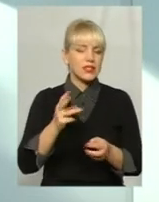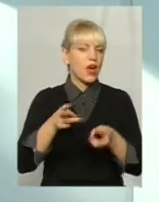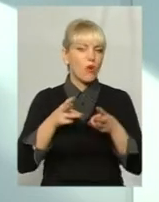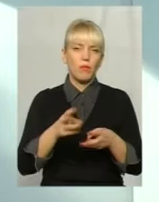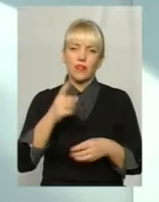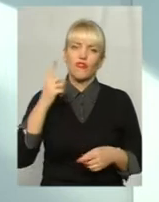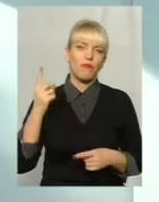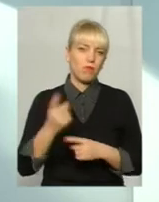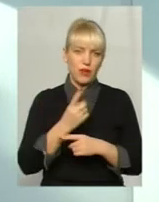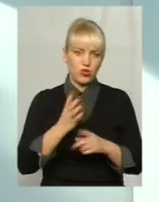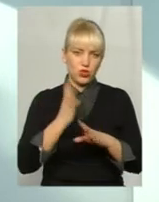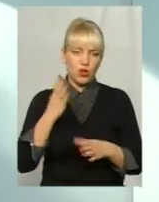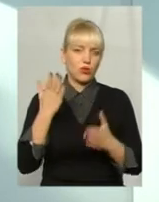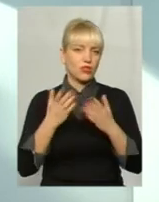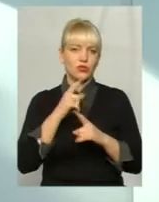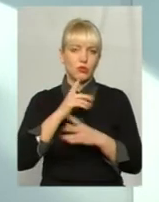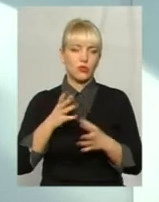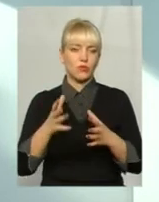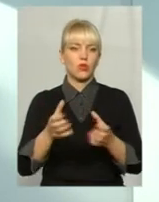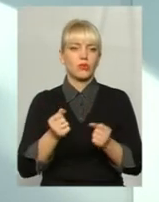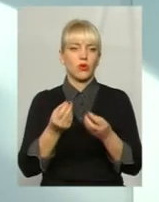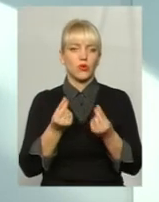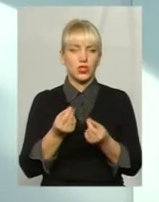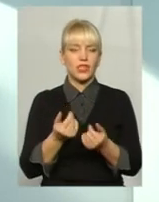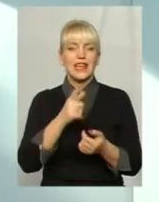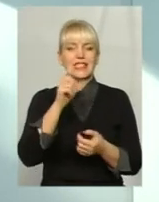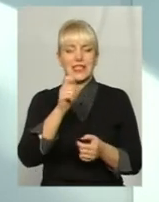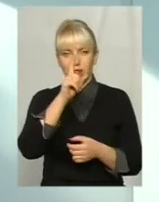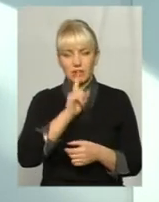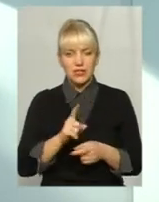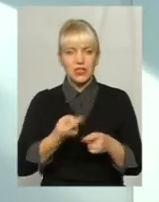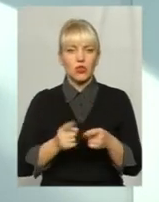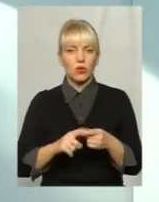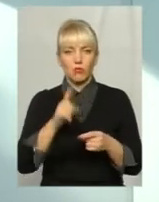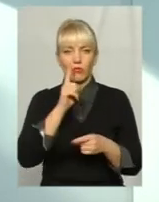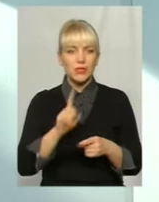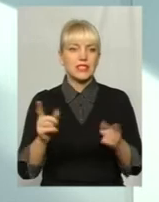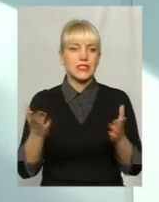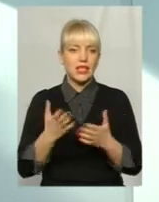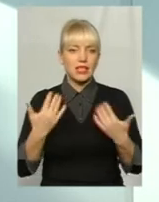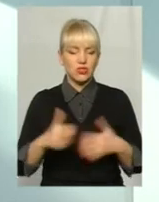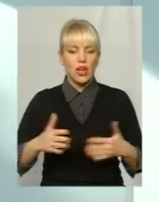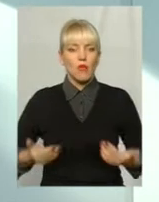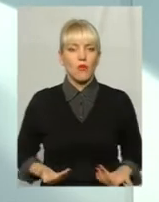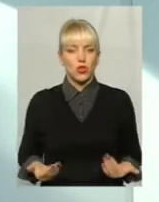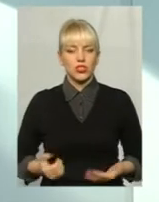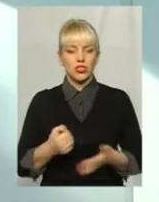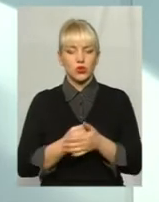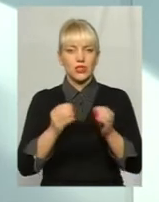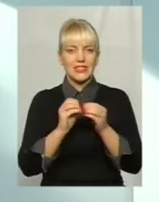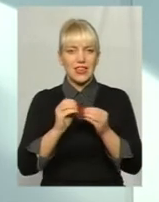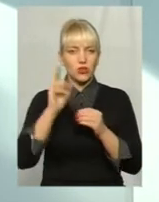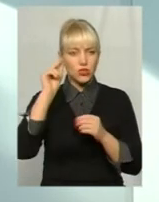Тому що якщо ми не будемо отримувати коштів за той місце, який ми вже прожили до 10 числа